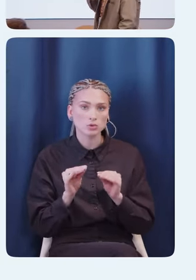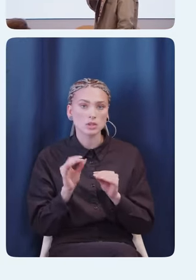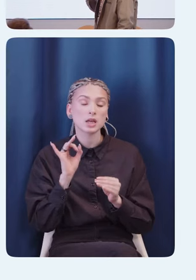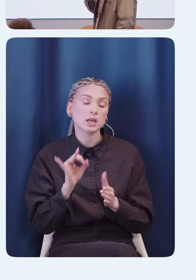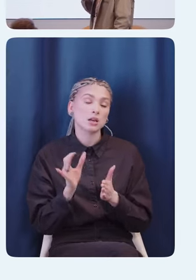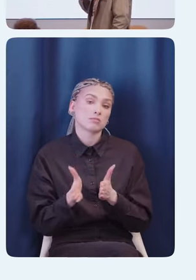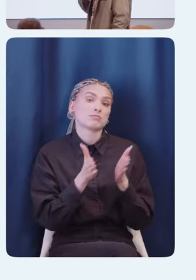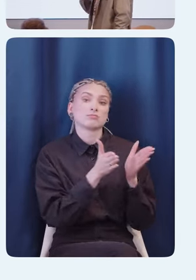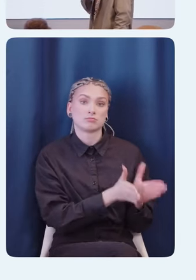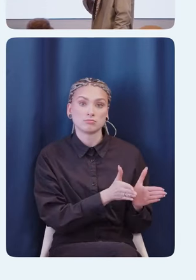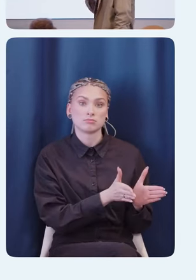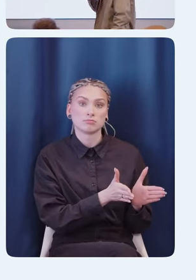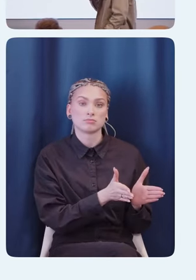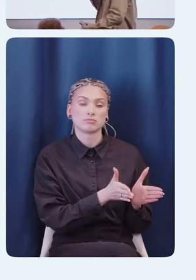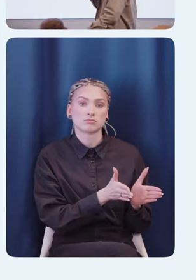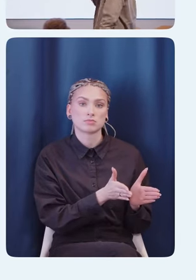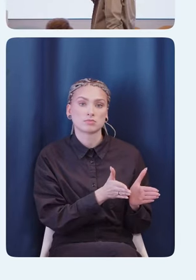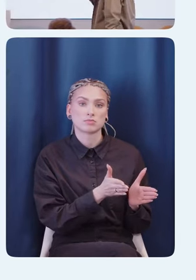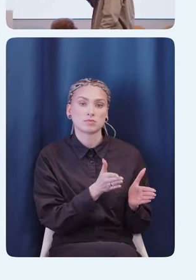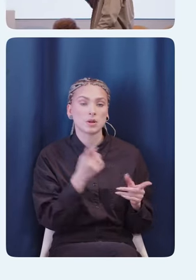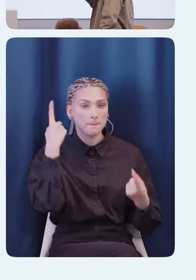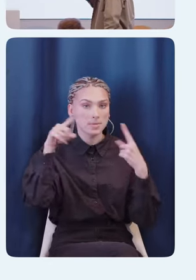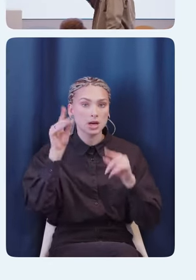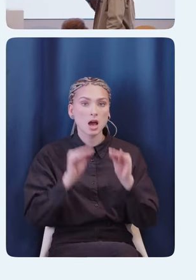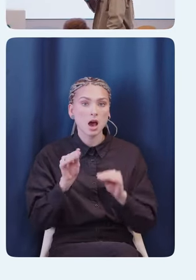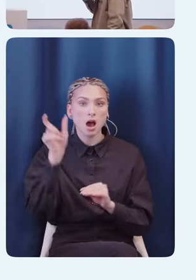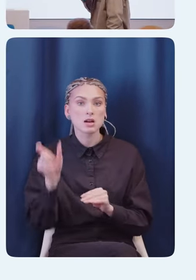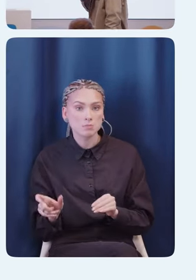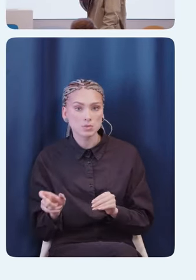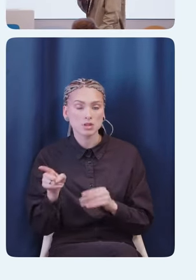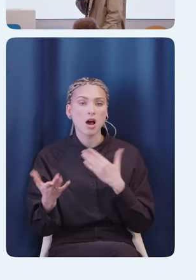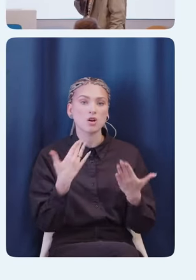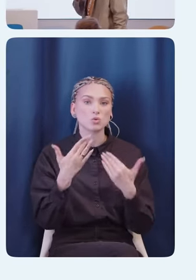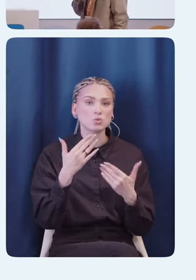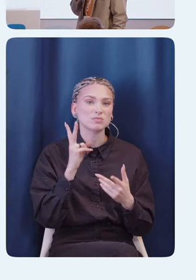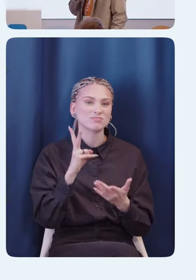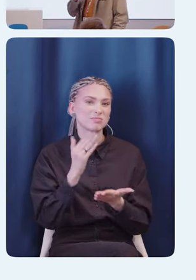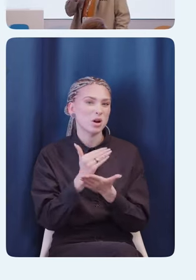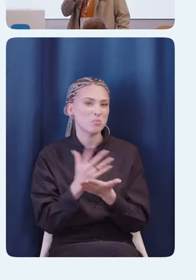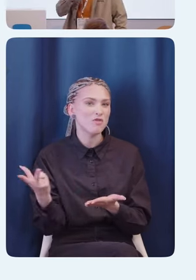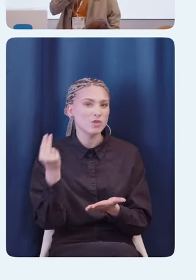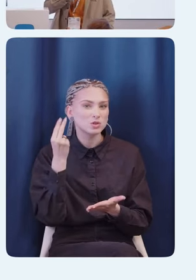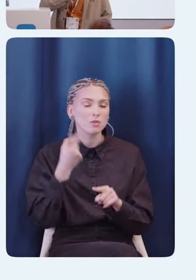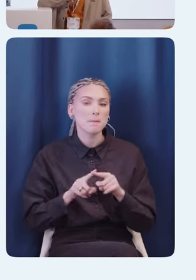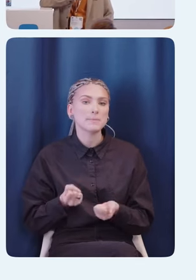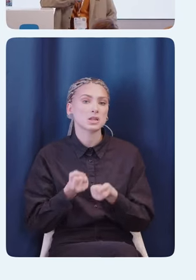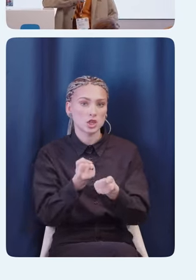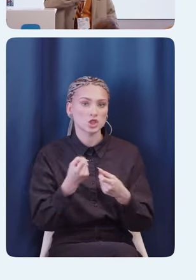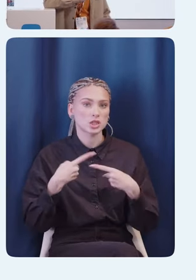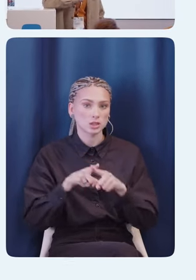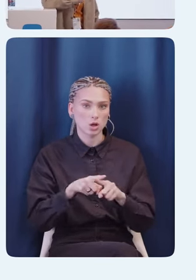Помимо прочего, сами программисты зачастую относятся к VoiceOver, к поддержке технологии VoiceOver